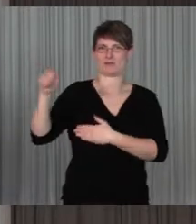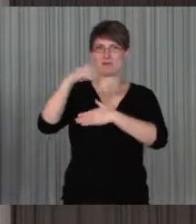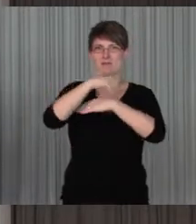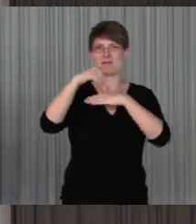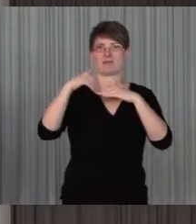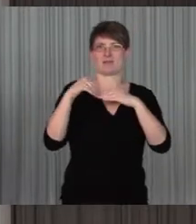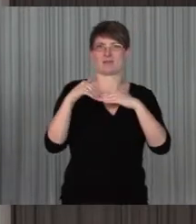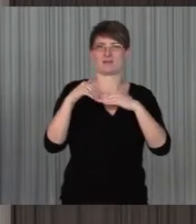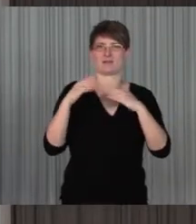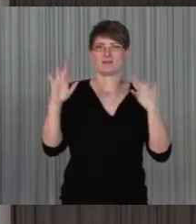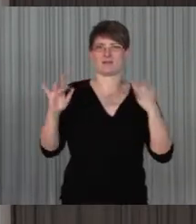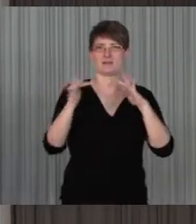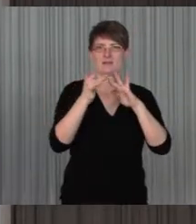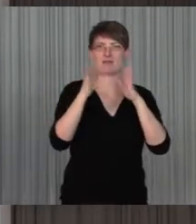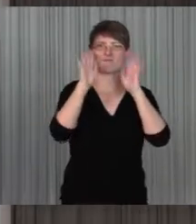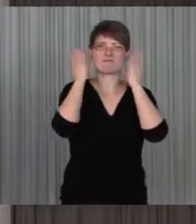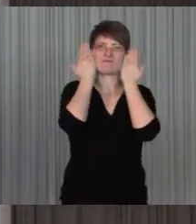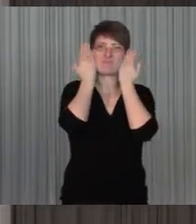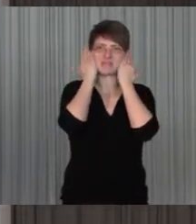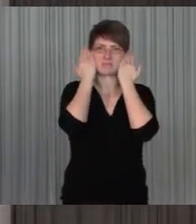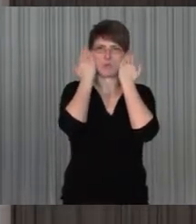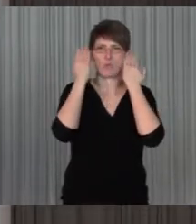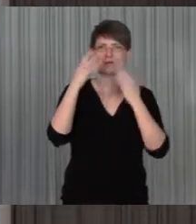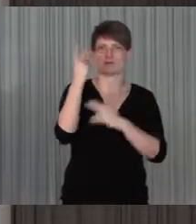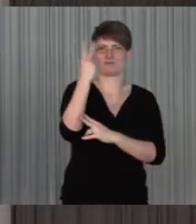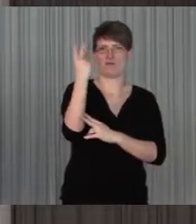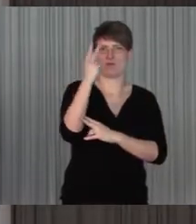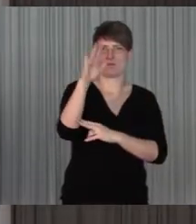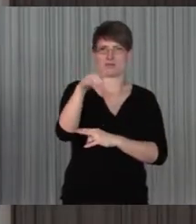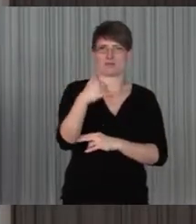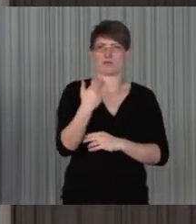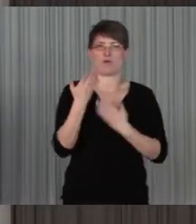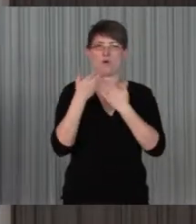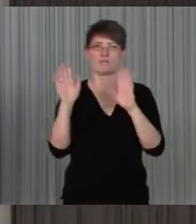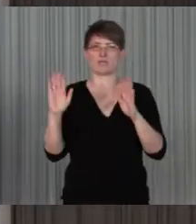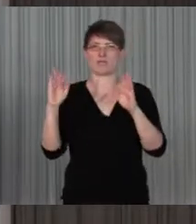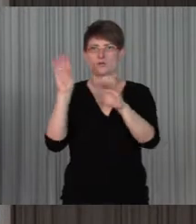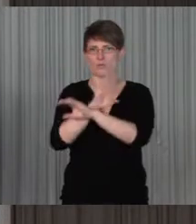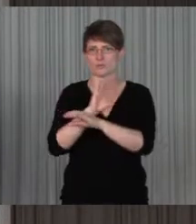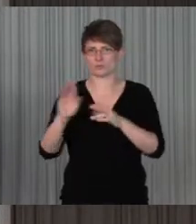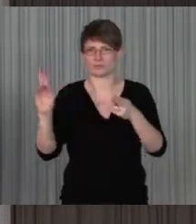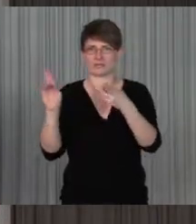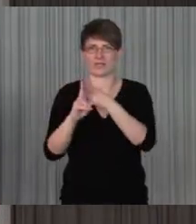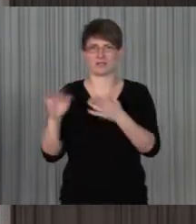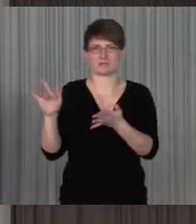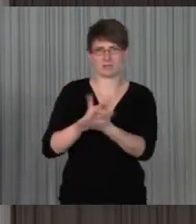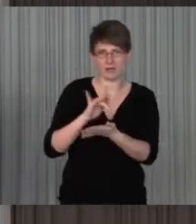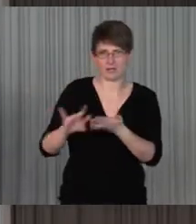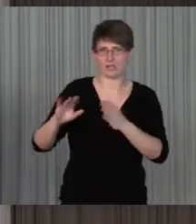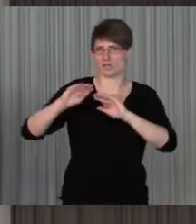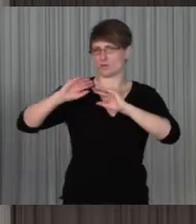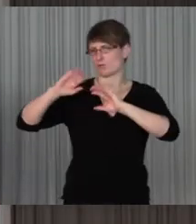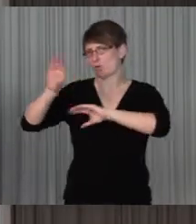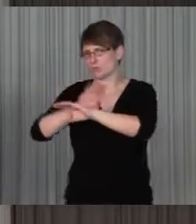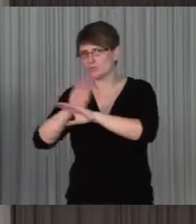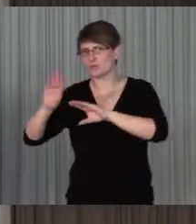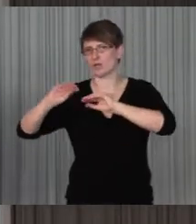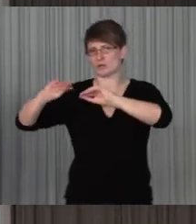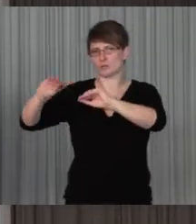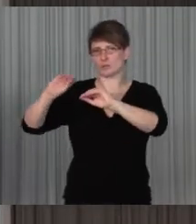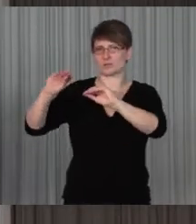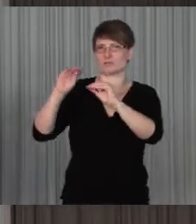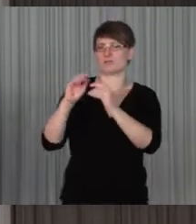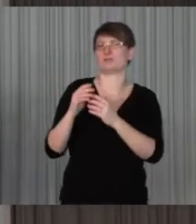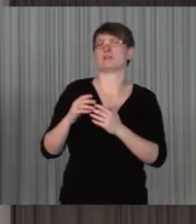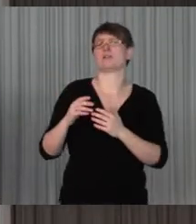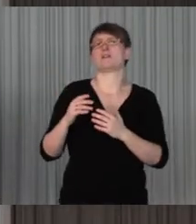und Facebook zum 14 Uhr-Thema? Es gibt offene Computertreffen, Tablettreffen, Smartphones, gibt Computerkurse, 14 Uhr-Sache, gleich